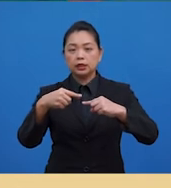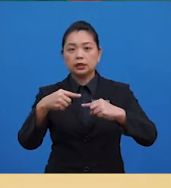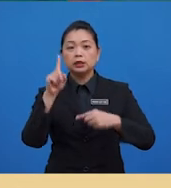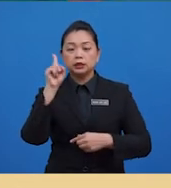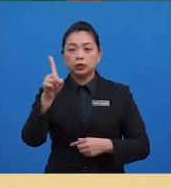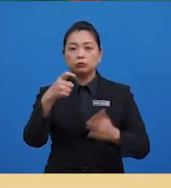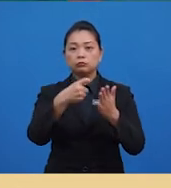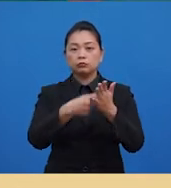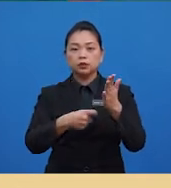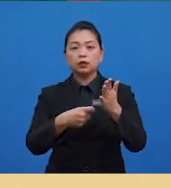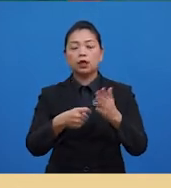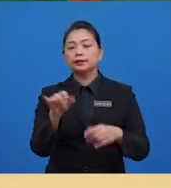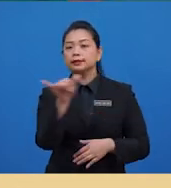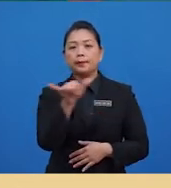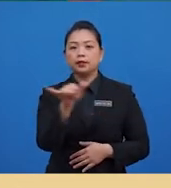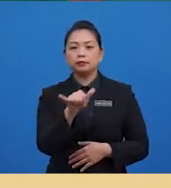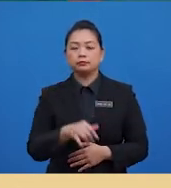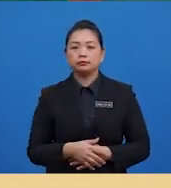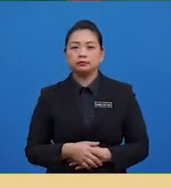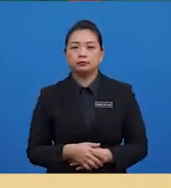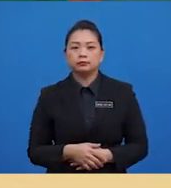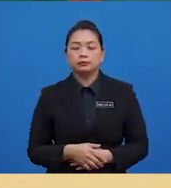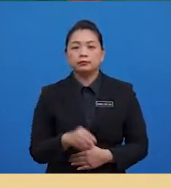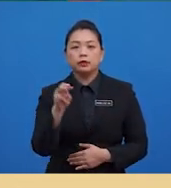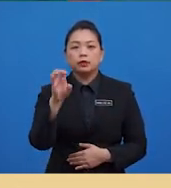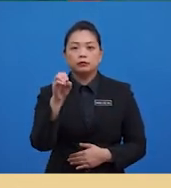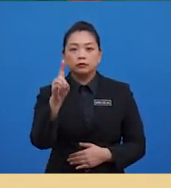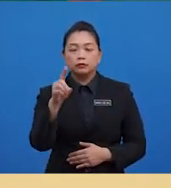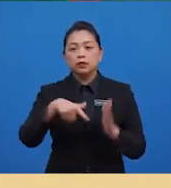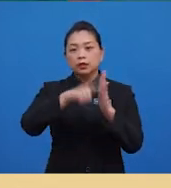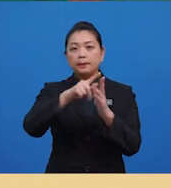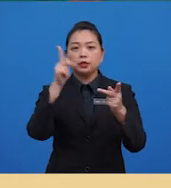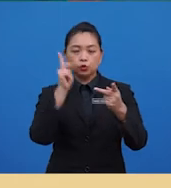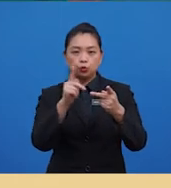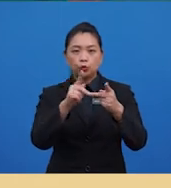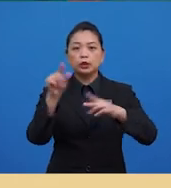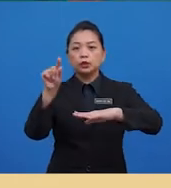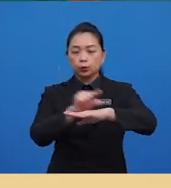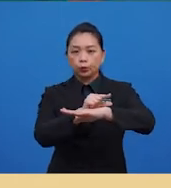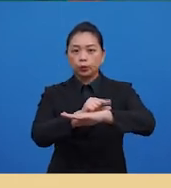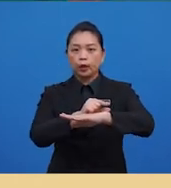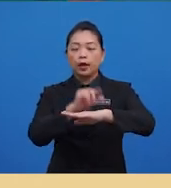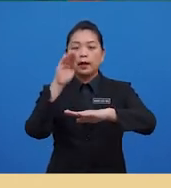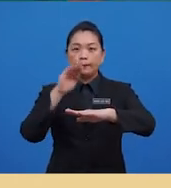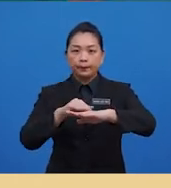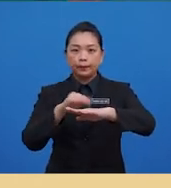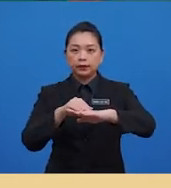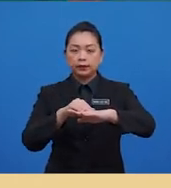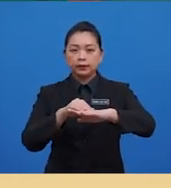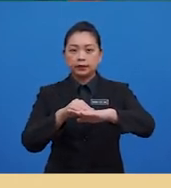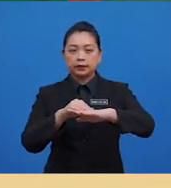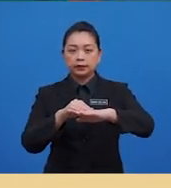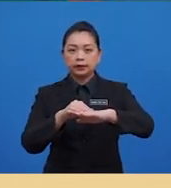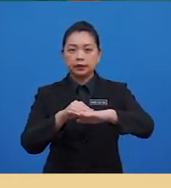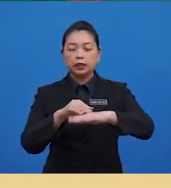satu set data adalah sama. mood lebih sesuai digunakan pada set data yang